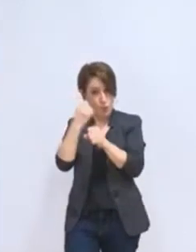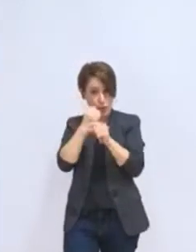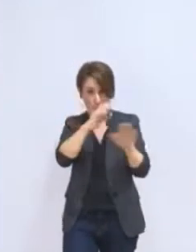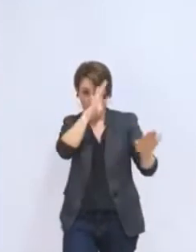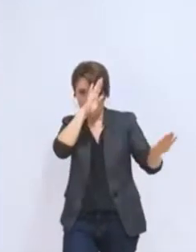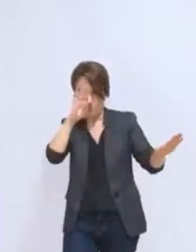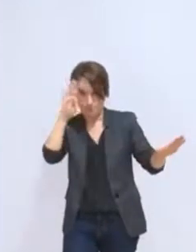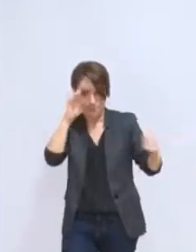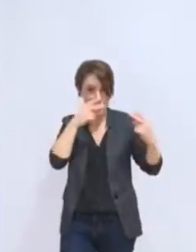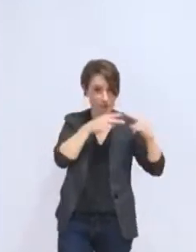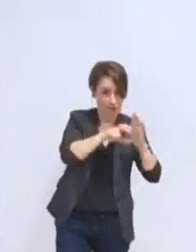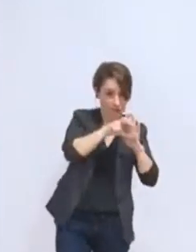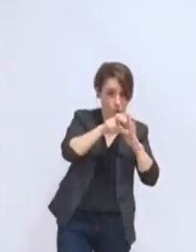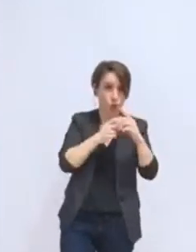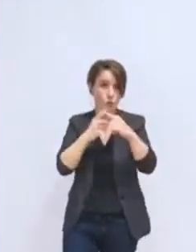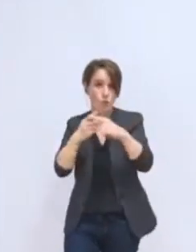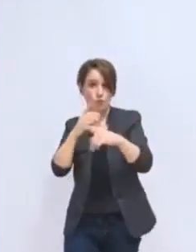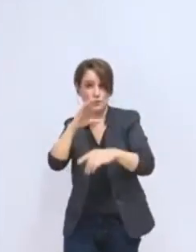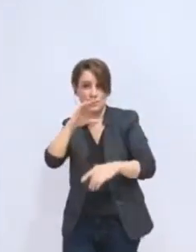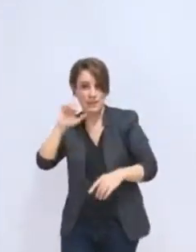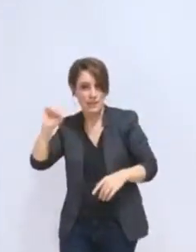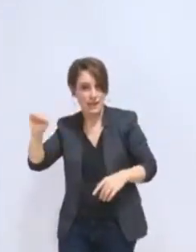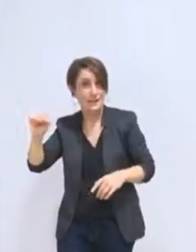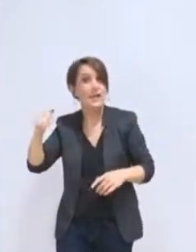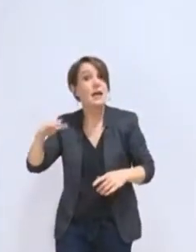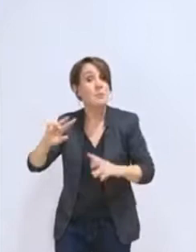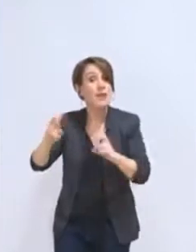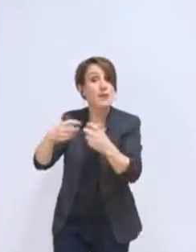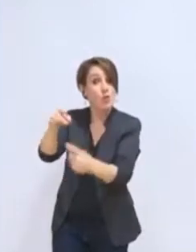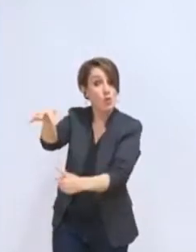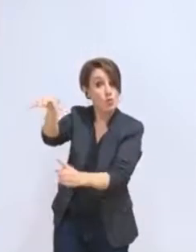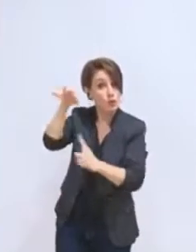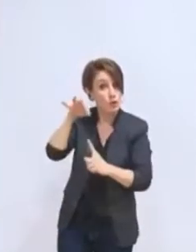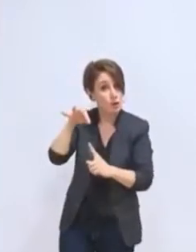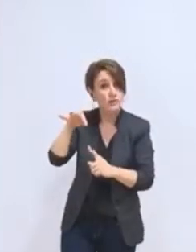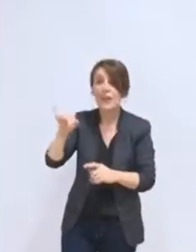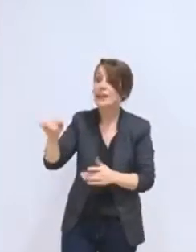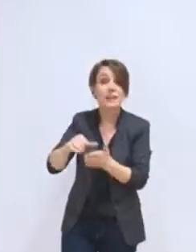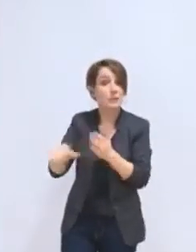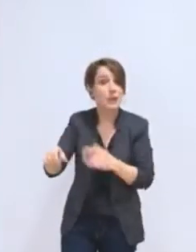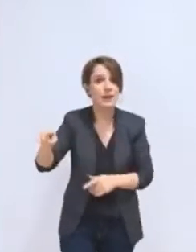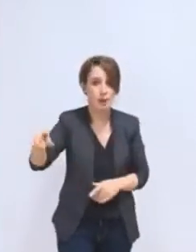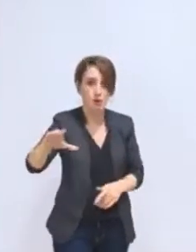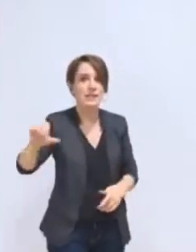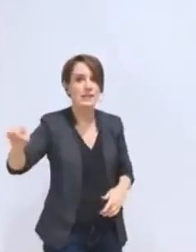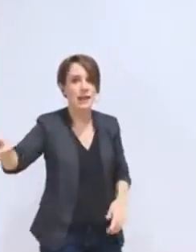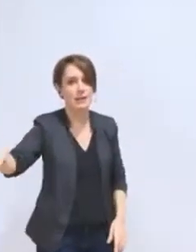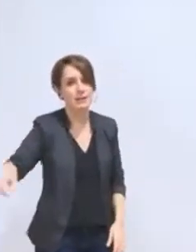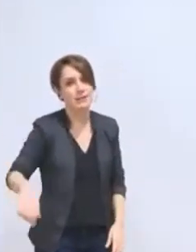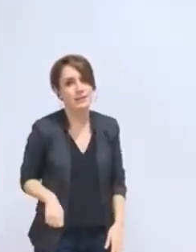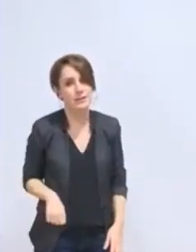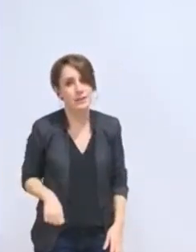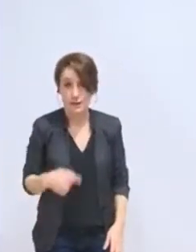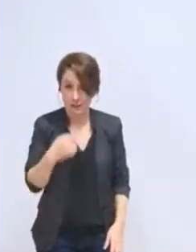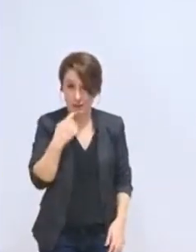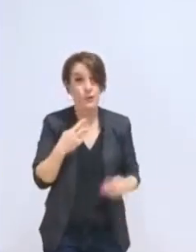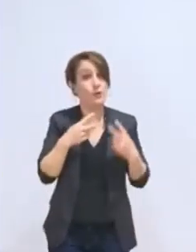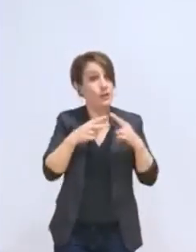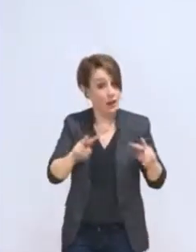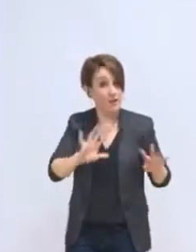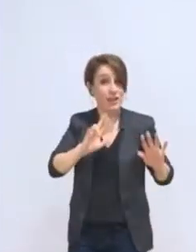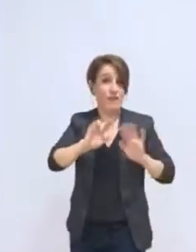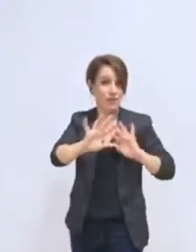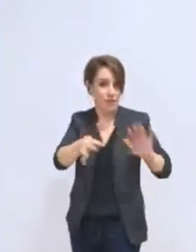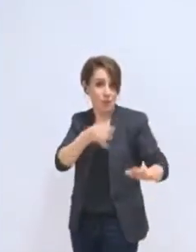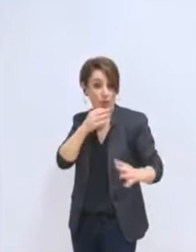Mais le coût de ce transfert, vous le faites supporter au CCS. C-à que la ville va bénéficier quand même de l'apport du travail de